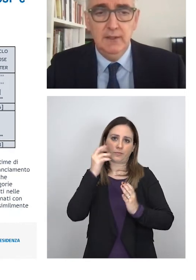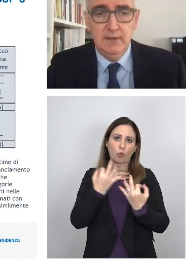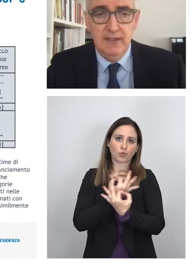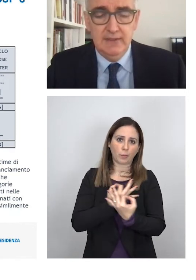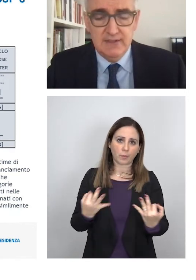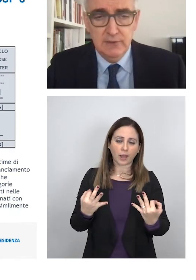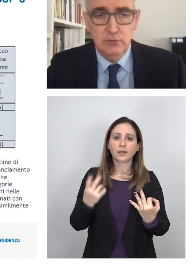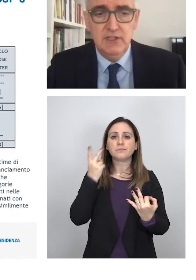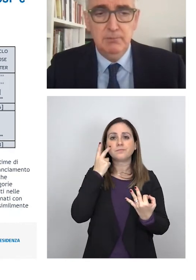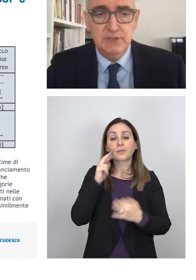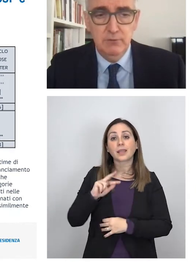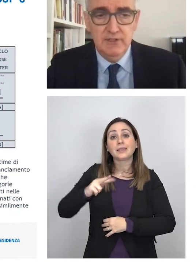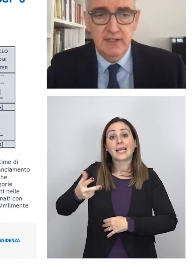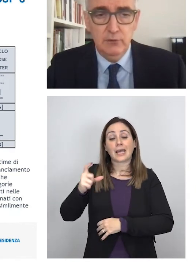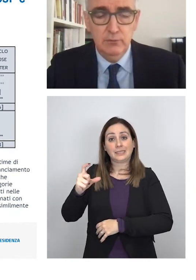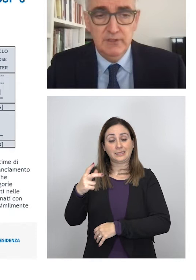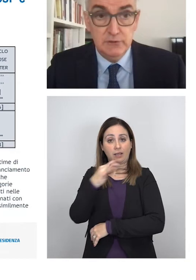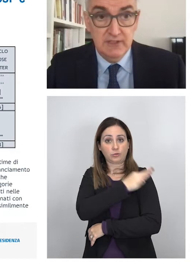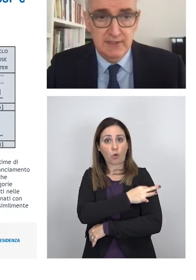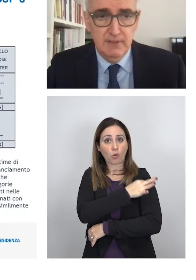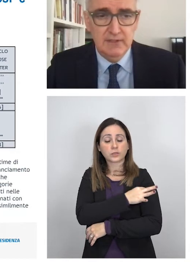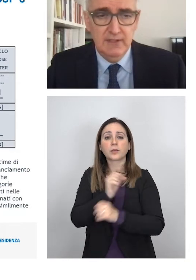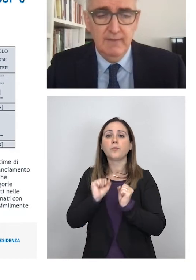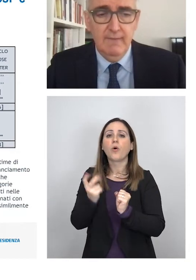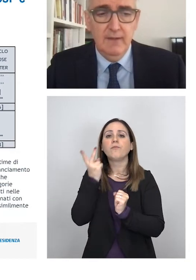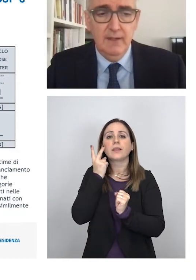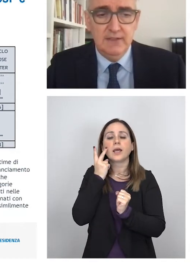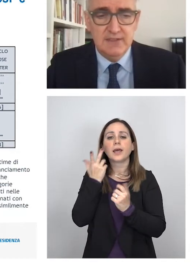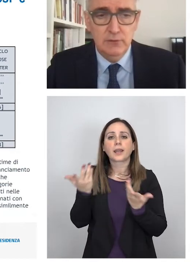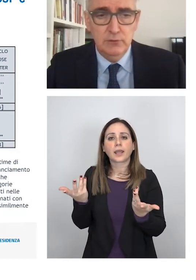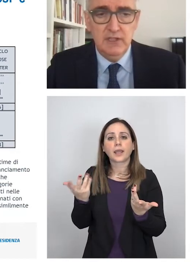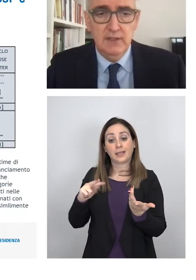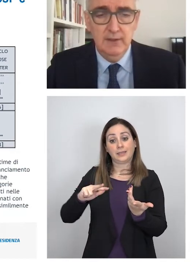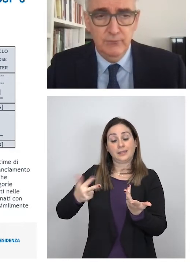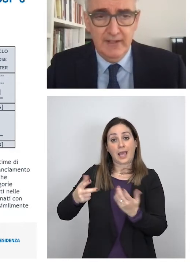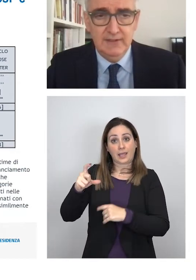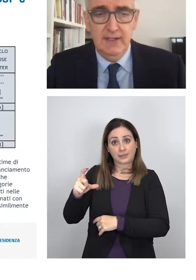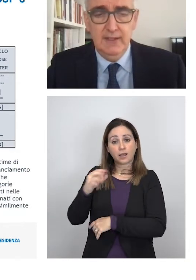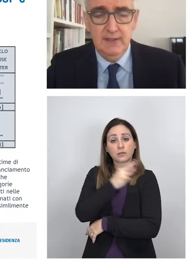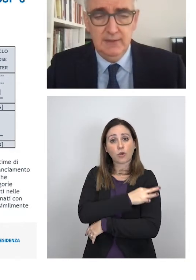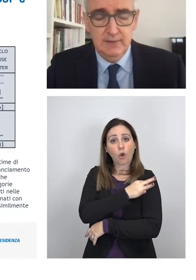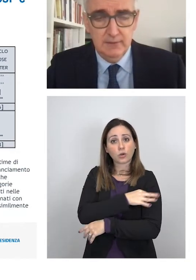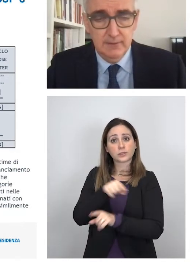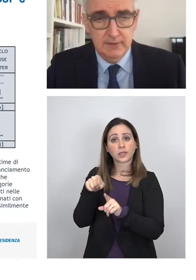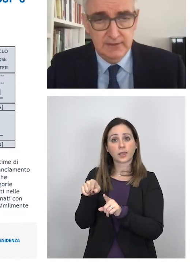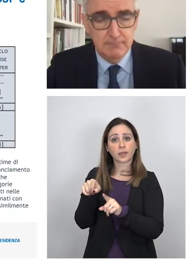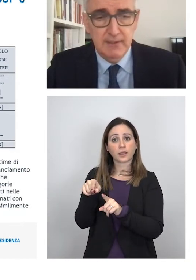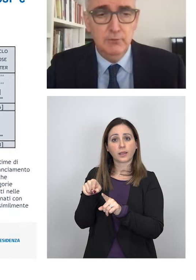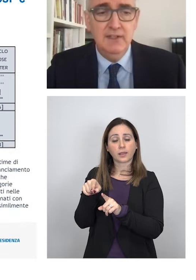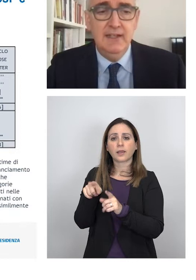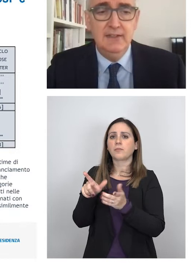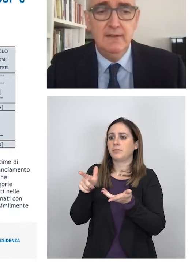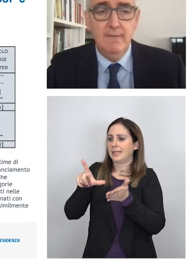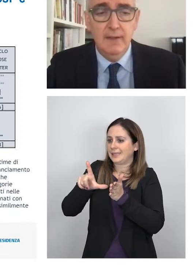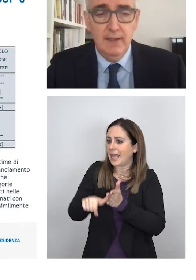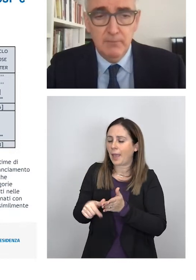della terza dose possiamo vedere come sostanzialmente la terza dose fatta nei tempi